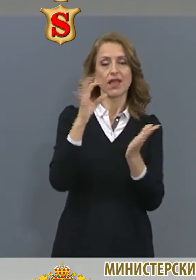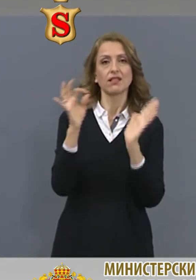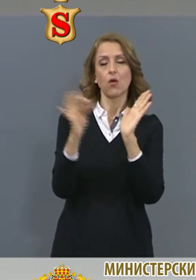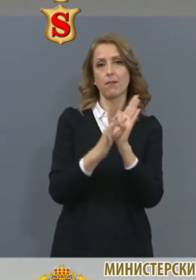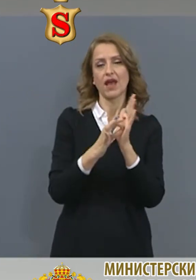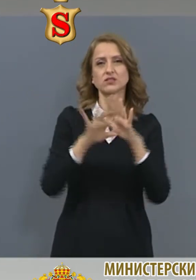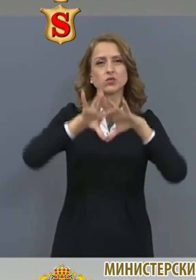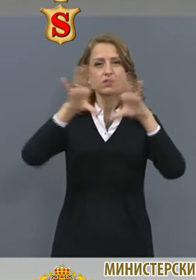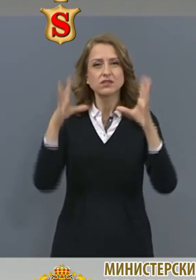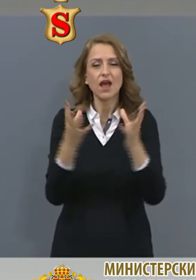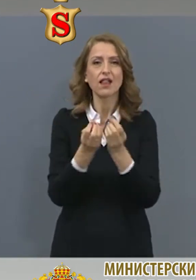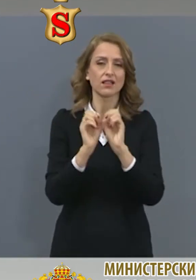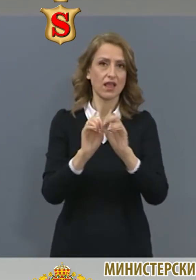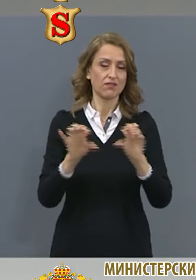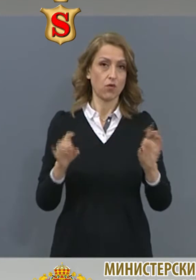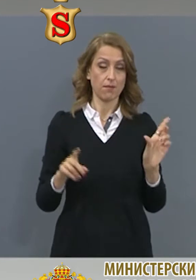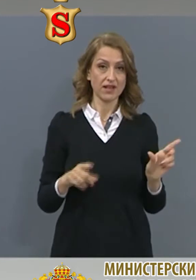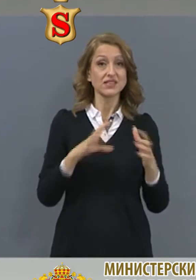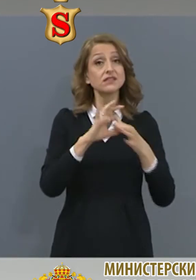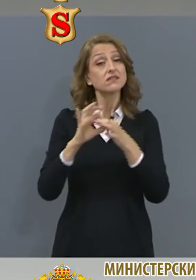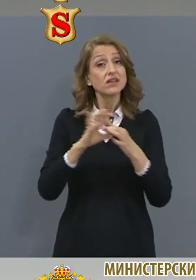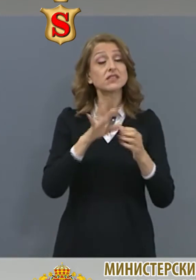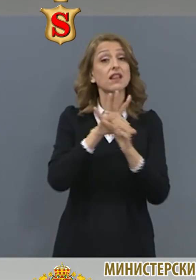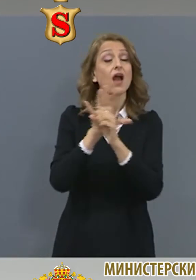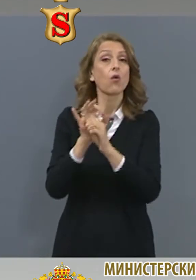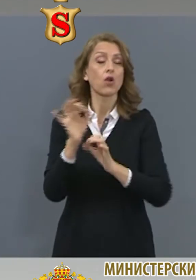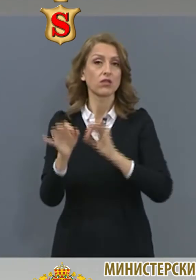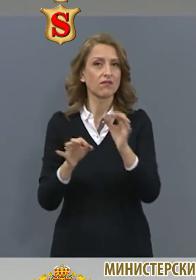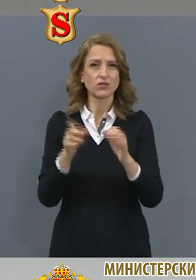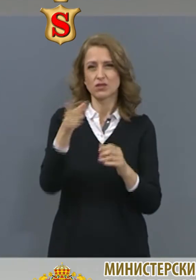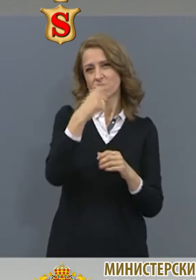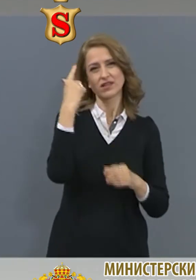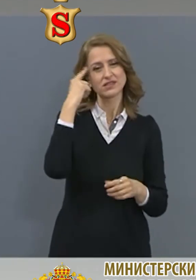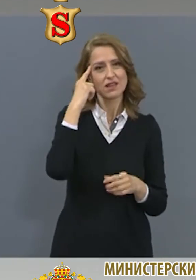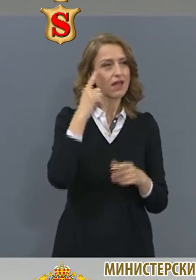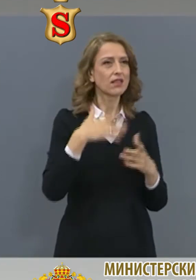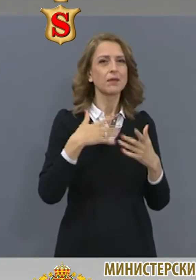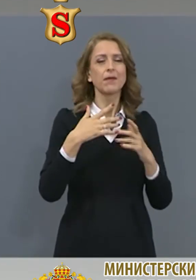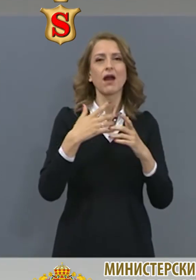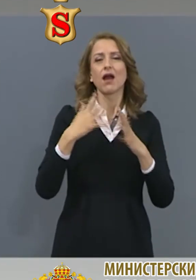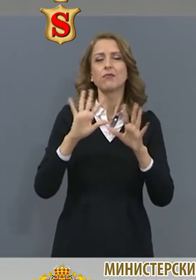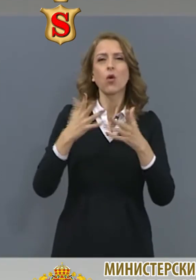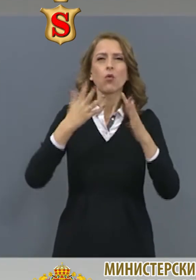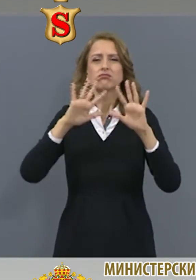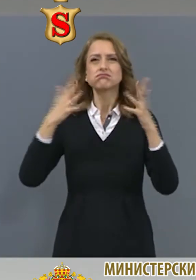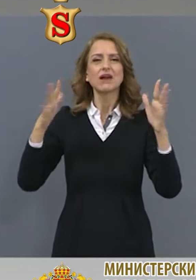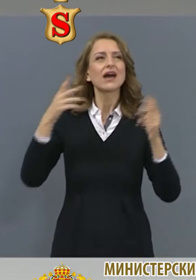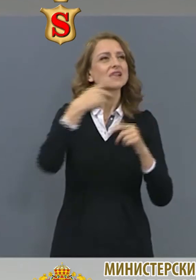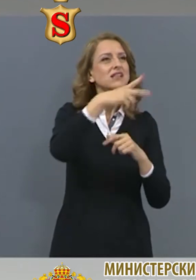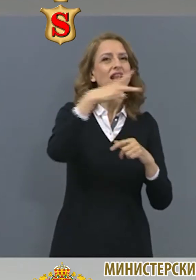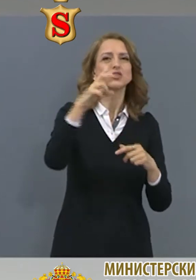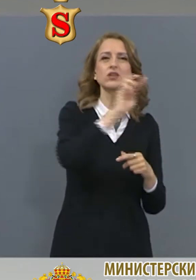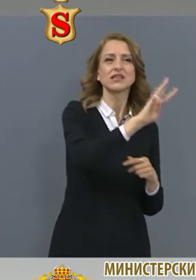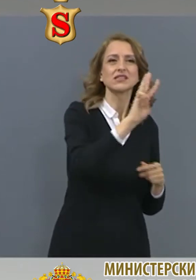тази ситуация. Знаете, има голямо разнообразие в оформлението и разполагането на информацията на сайтовете.